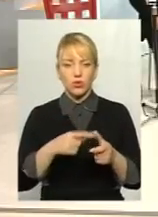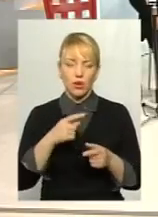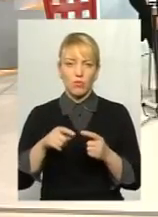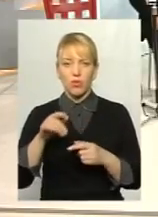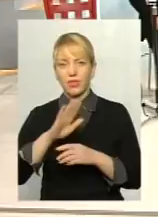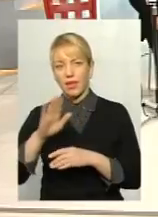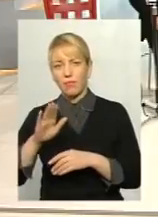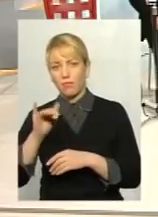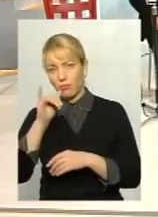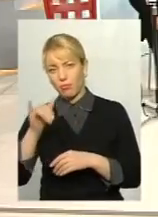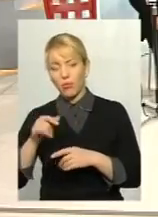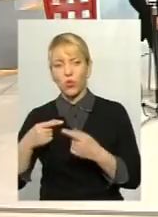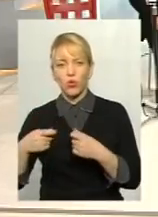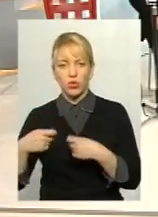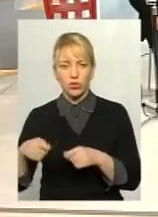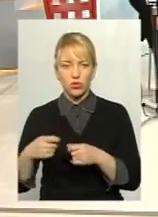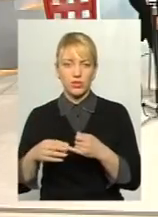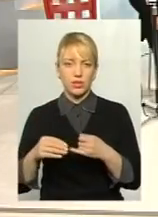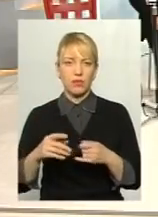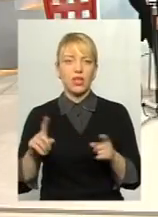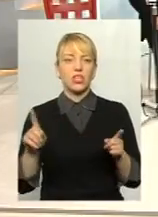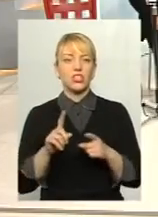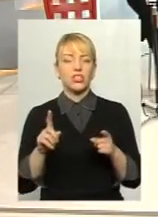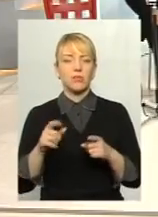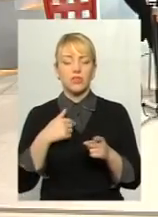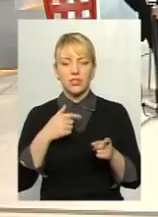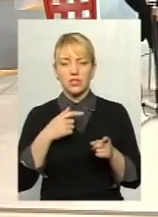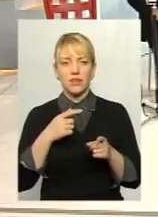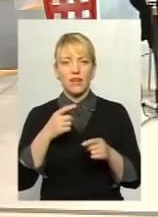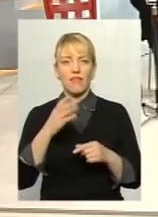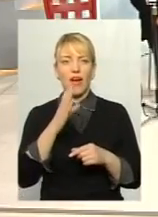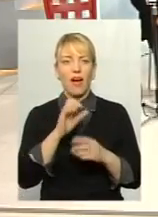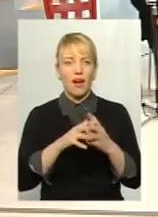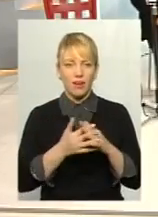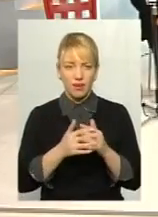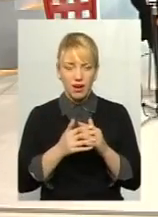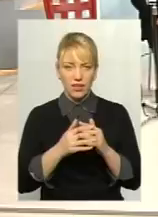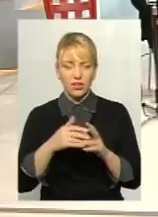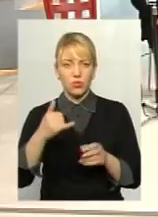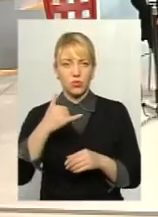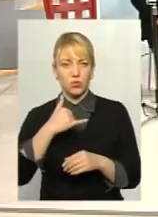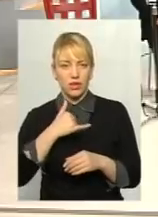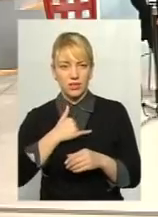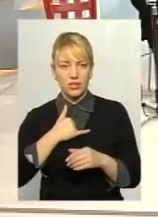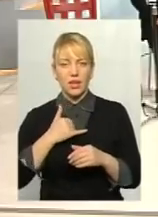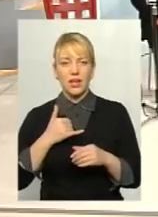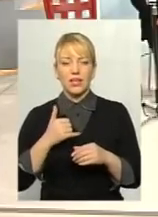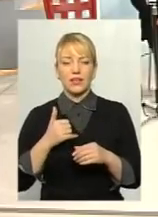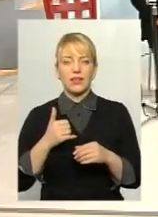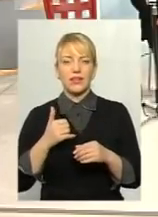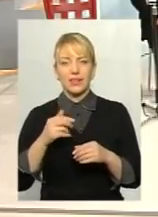ви кажете, відволікають? Ну, по-перше, аграрії відволікають тим, що аграріїв за два роки нас ввела держава,